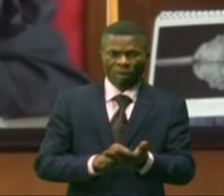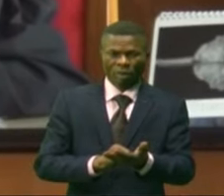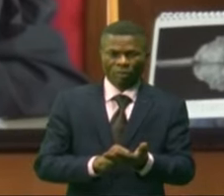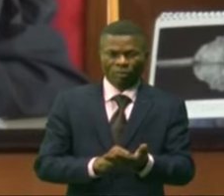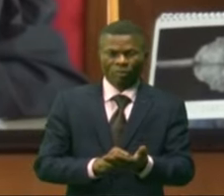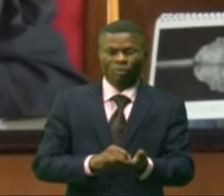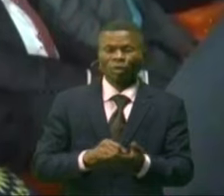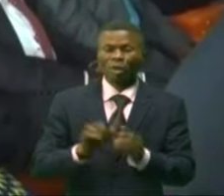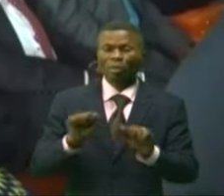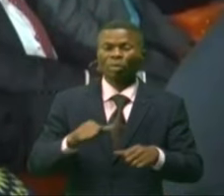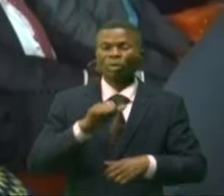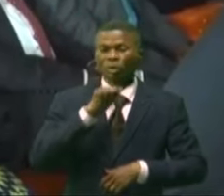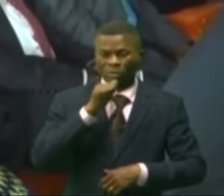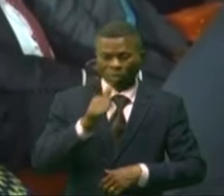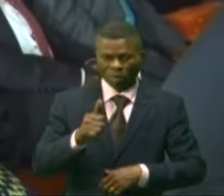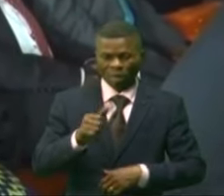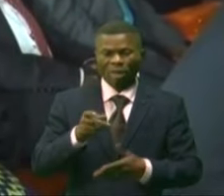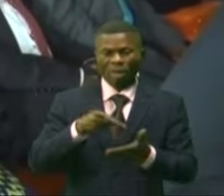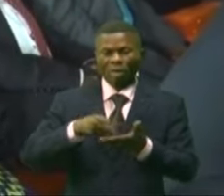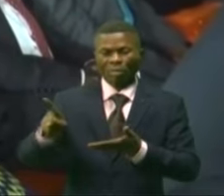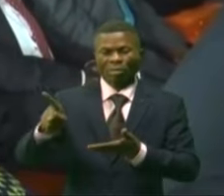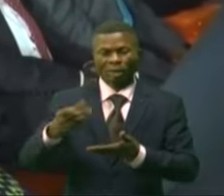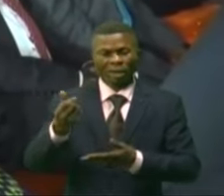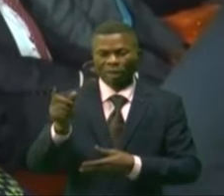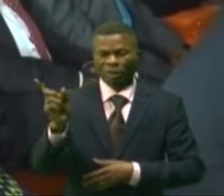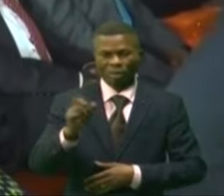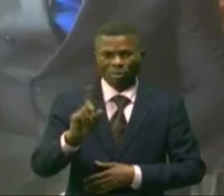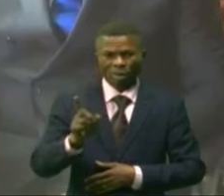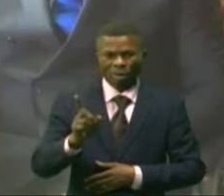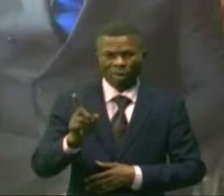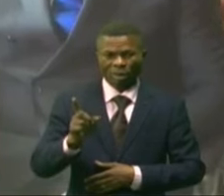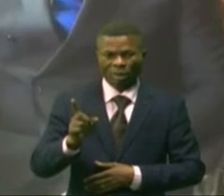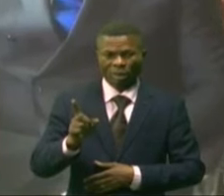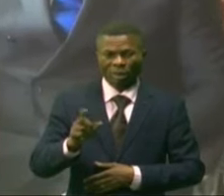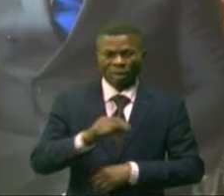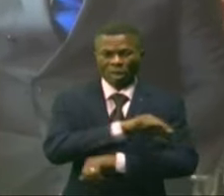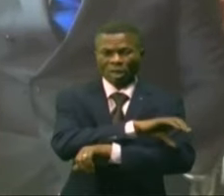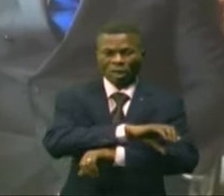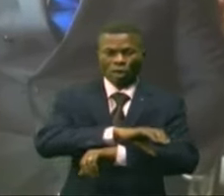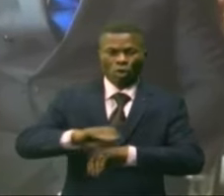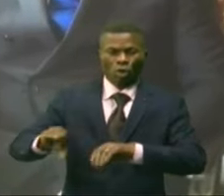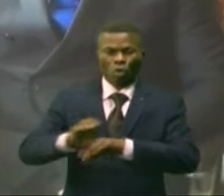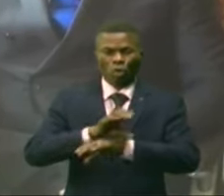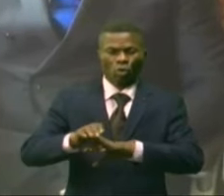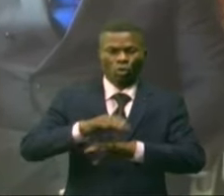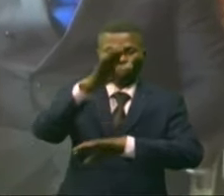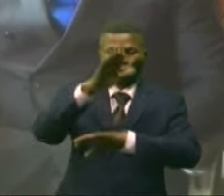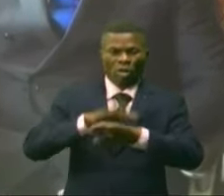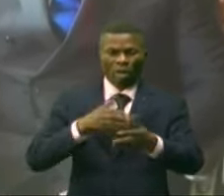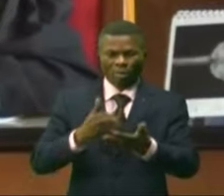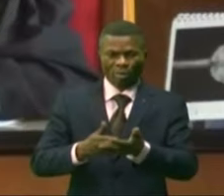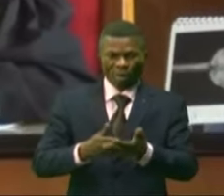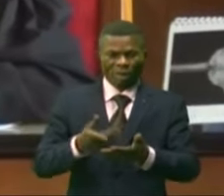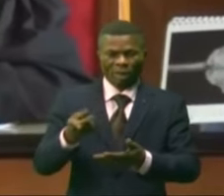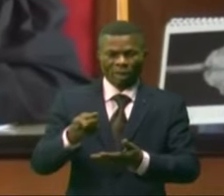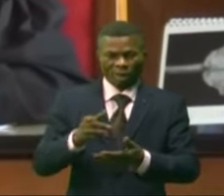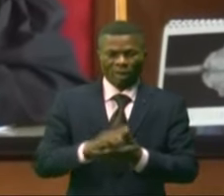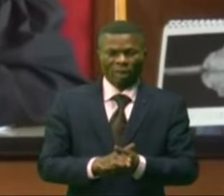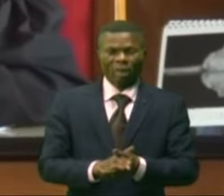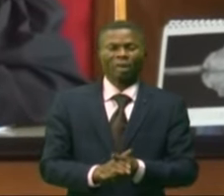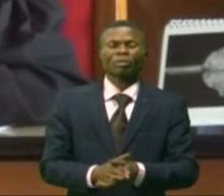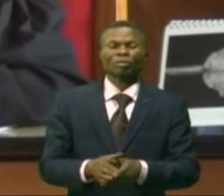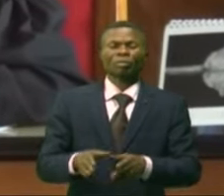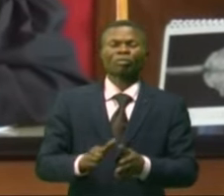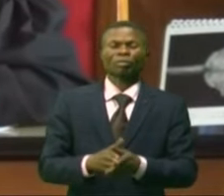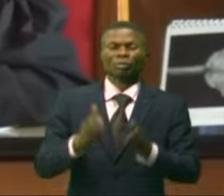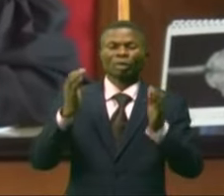lieu à PMA des frais. La cour d'appel de Yotatanga a ainsi arrêté